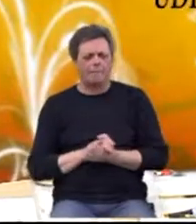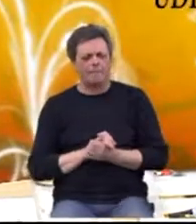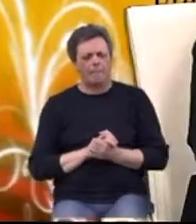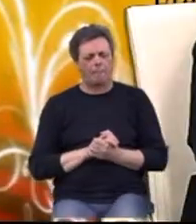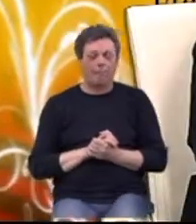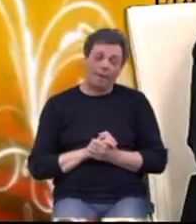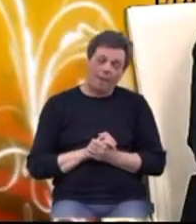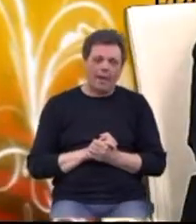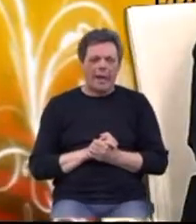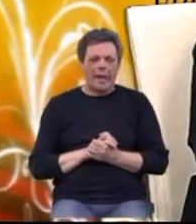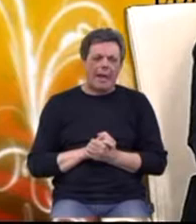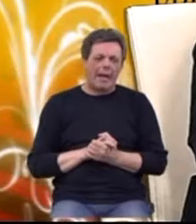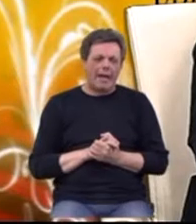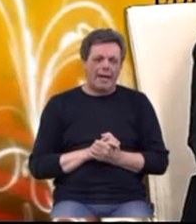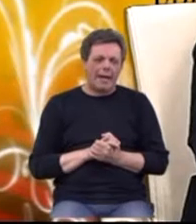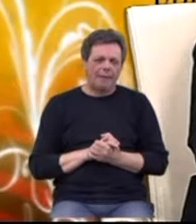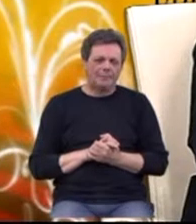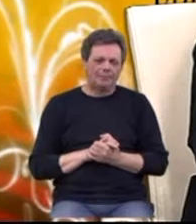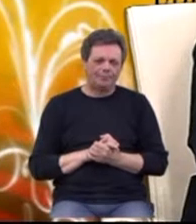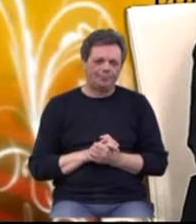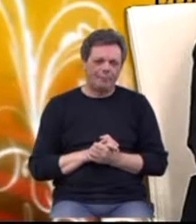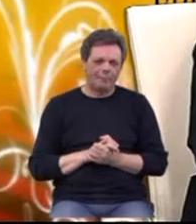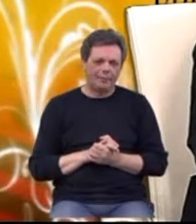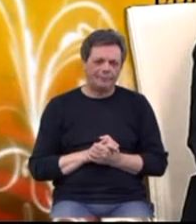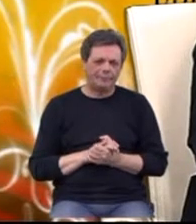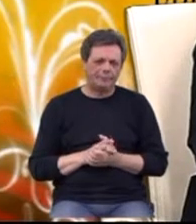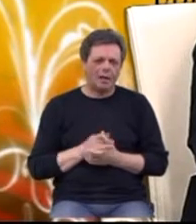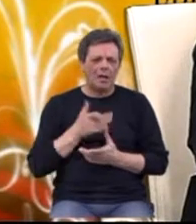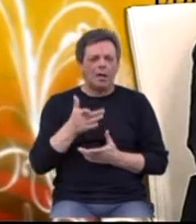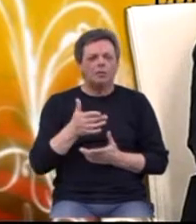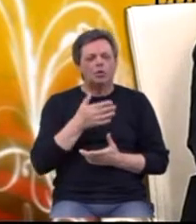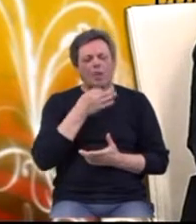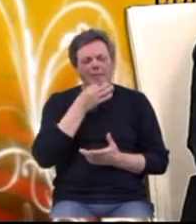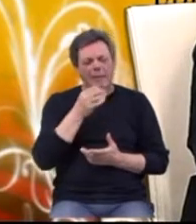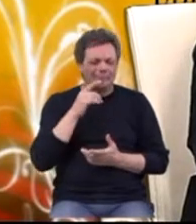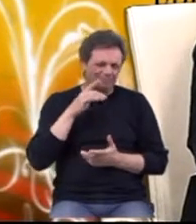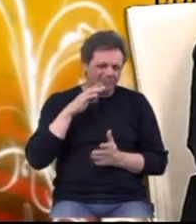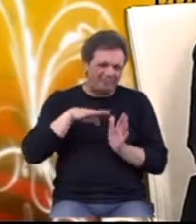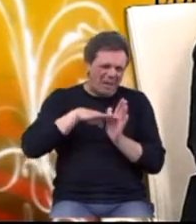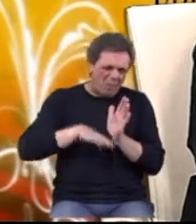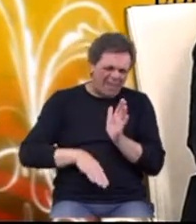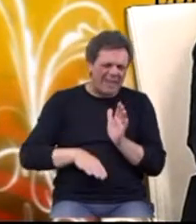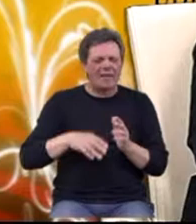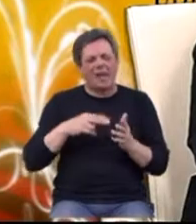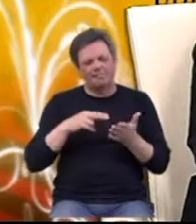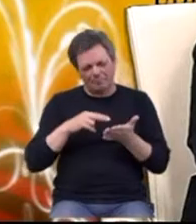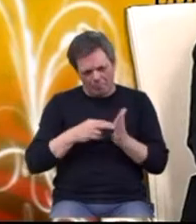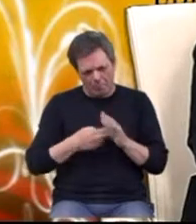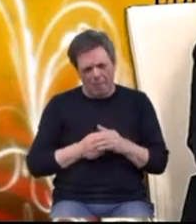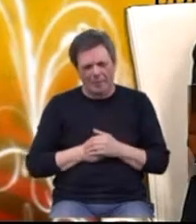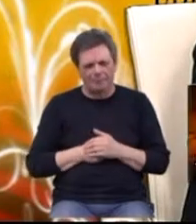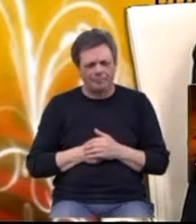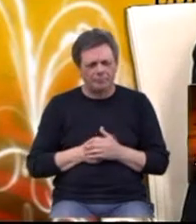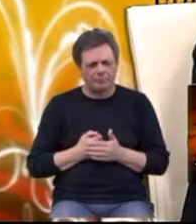dakle, je, znate, to je možda pitanje pocijenjivanja samog problema. Jes, točno.